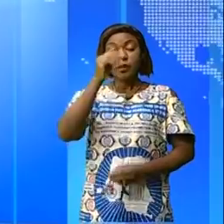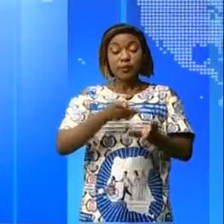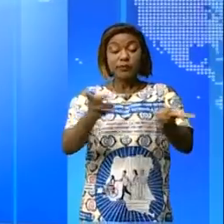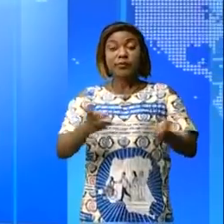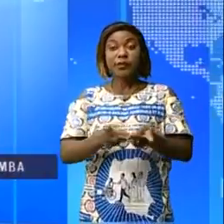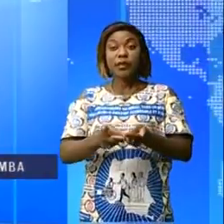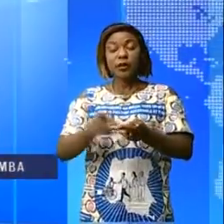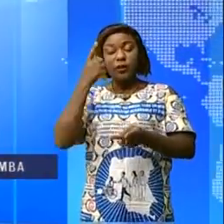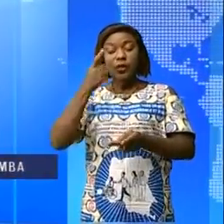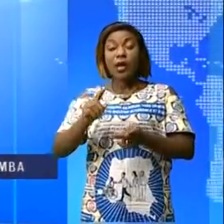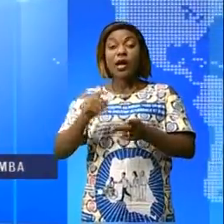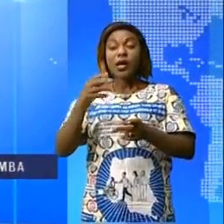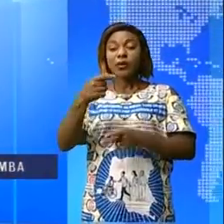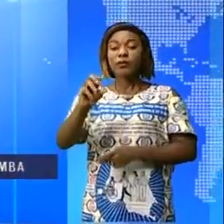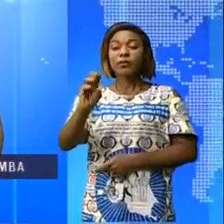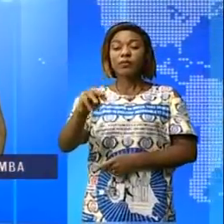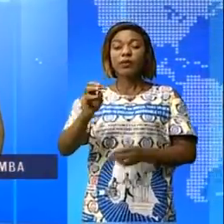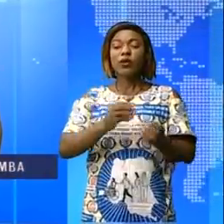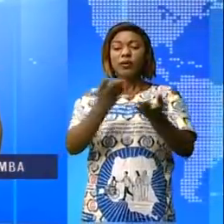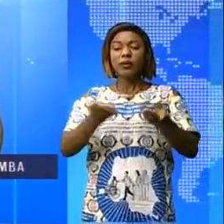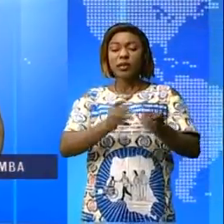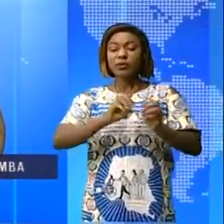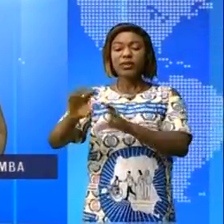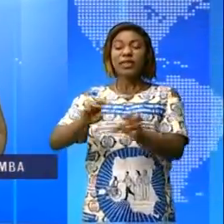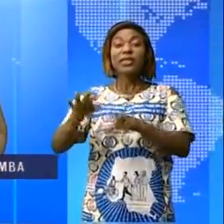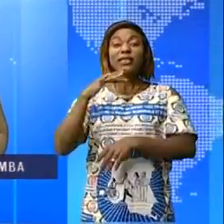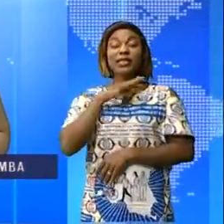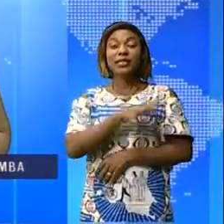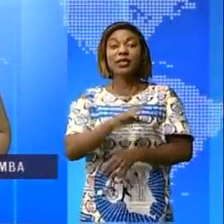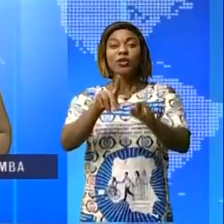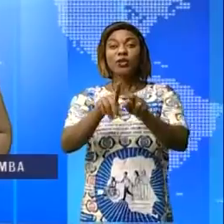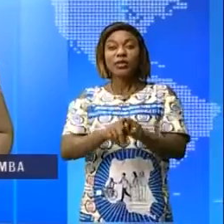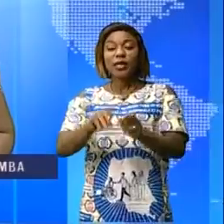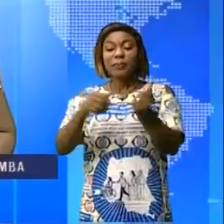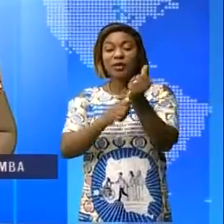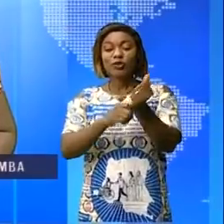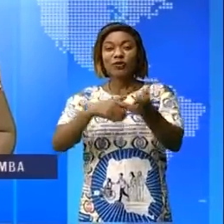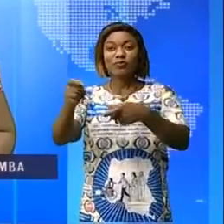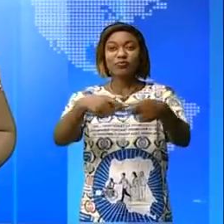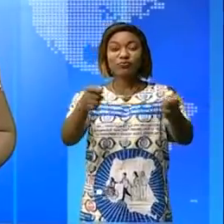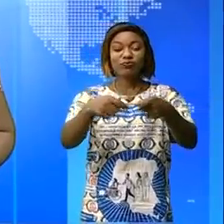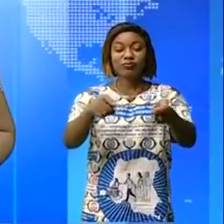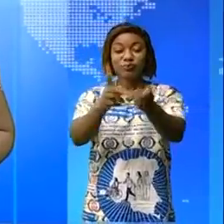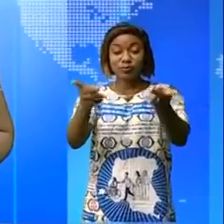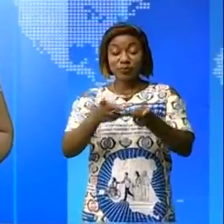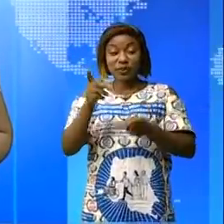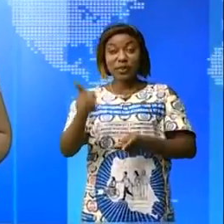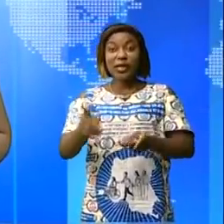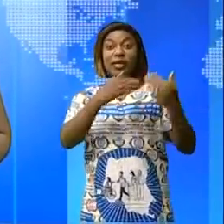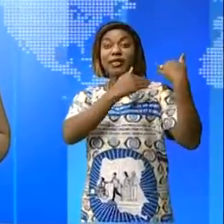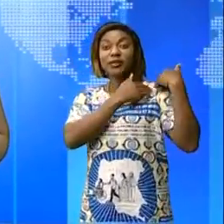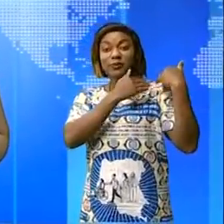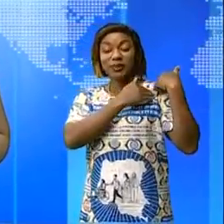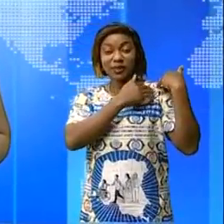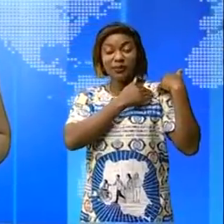La place désévoluée à Gombe est devenue un dépotoir qui accumule les déchets de marché des circonstances qui se créent sur place. L'autorité